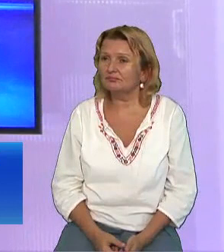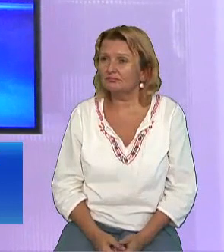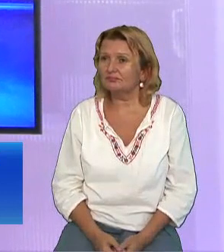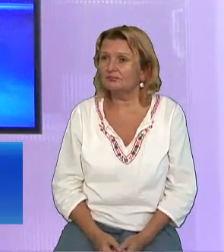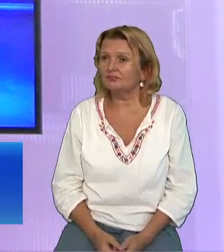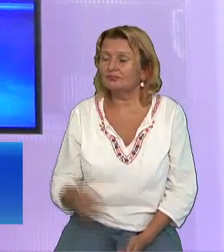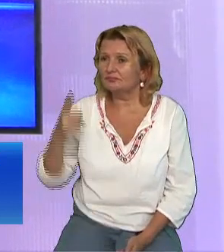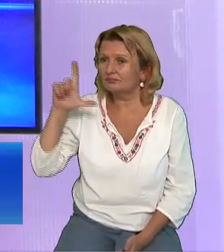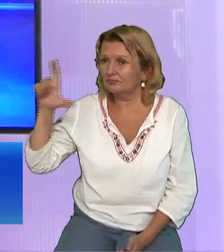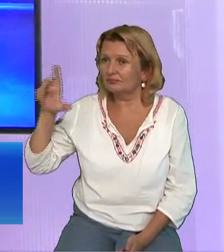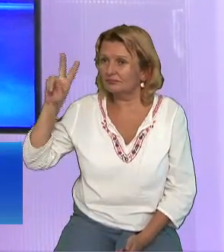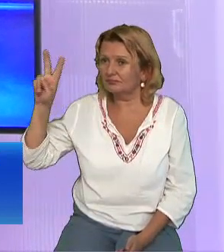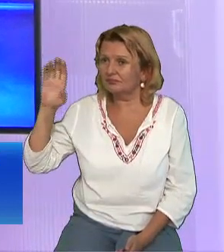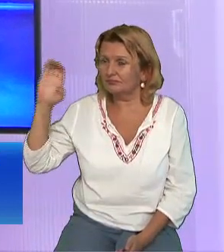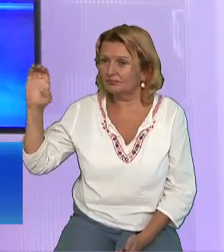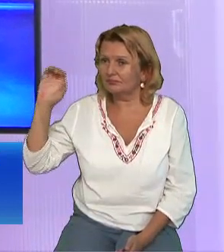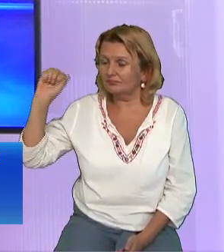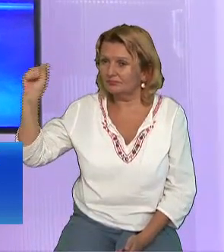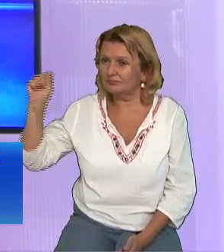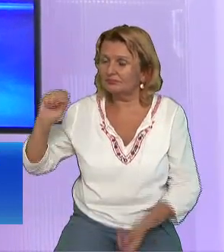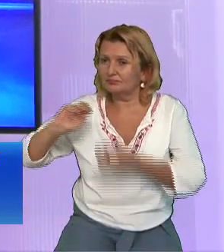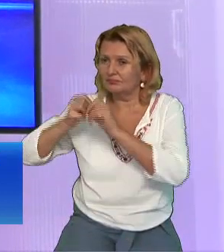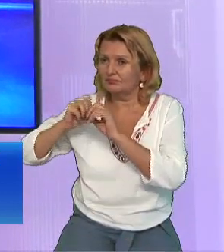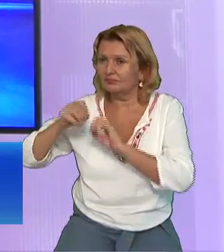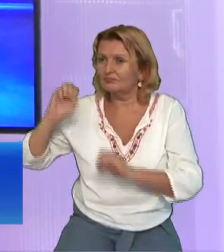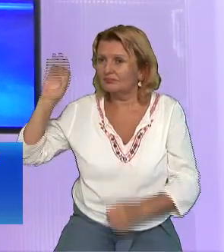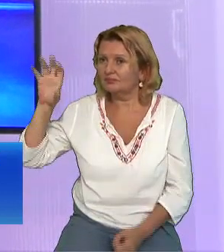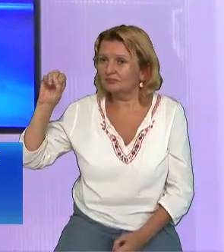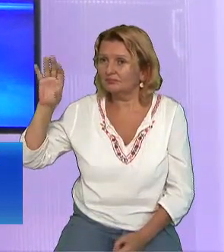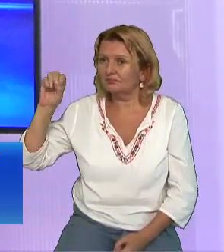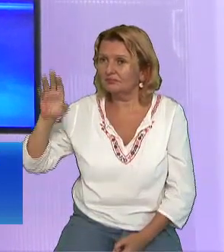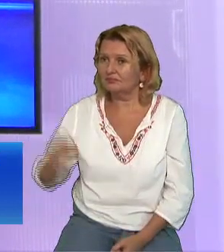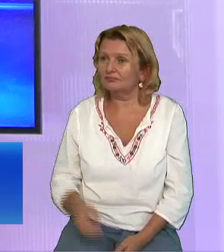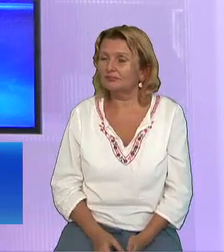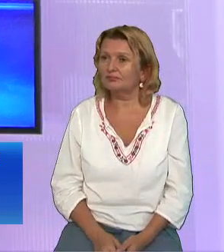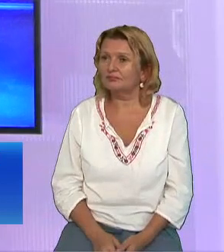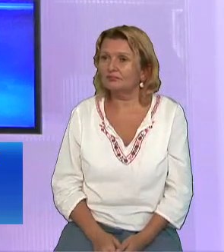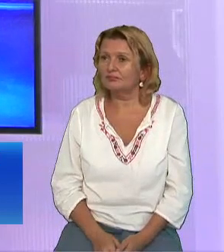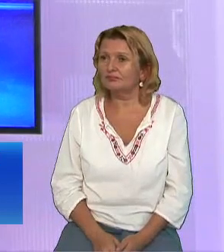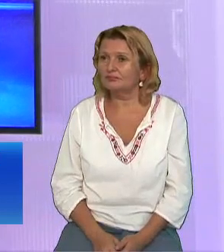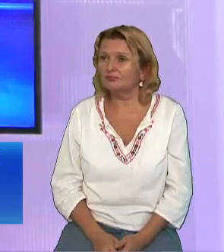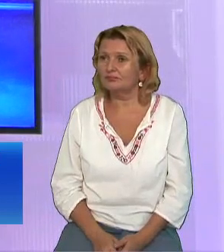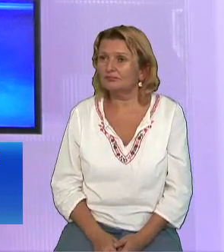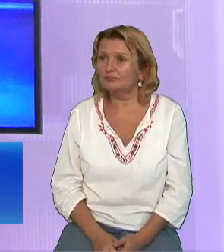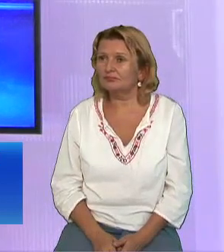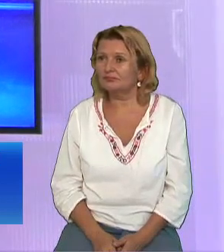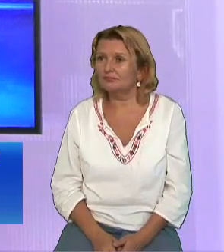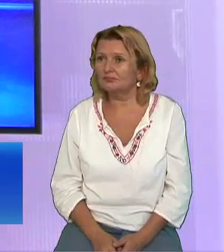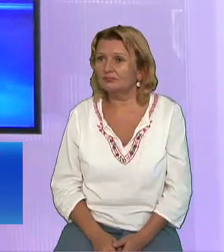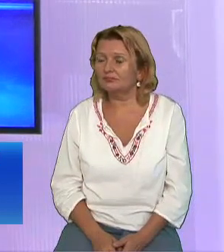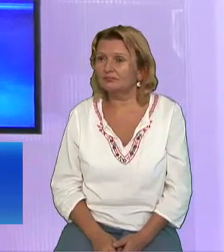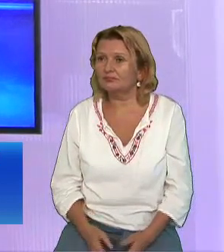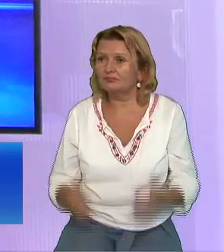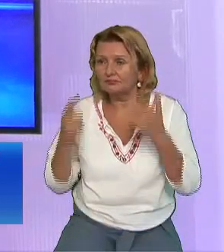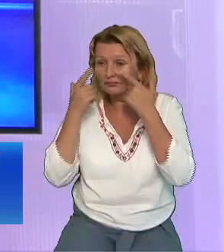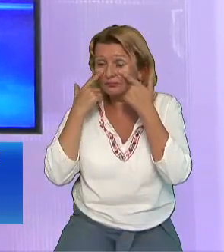capitolul 24 cu versetul 15 Iisus s apropiat și mergea pe drum împreună cu ei Dar ochilor erau împiedicați